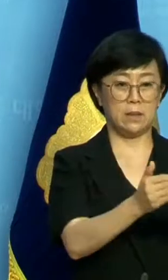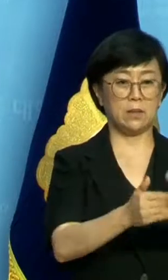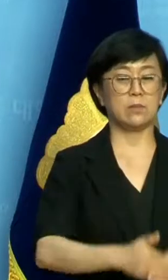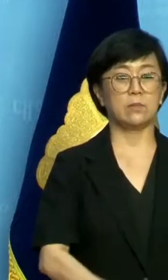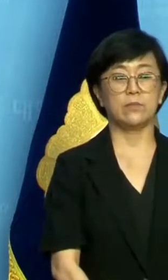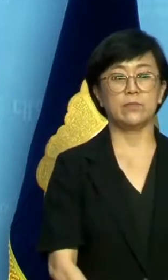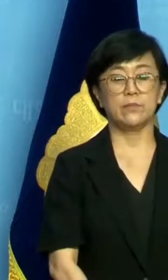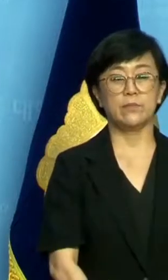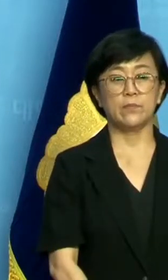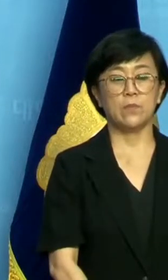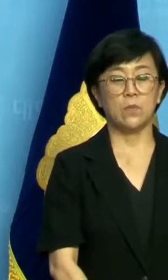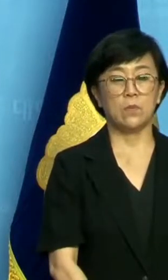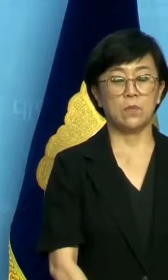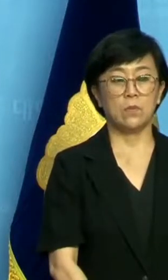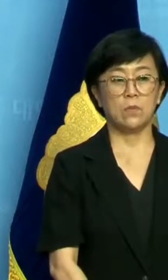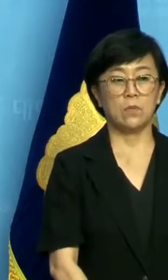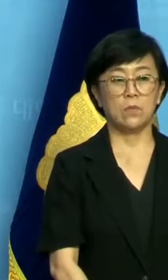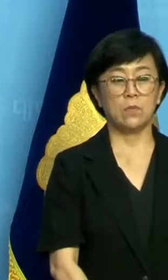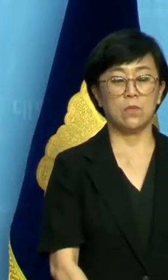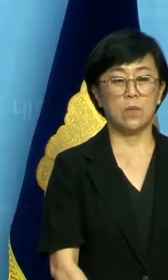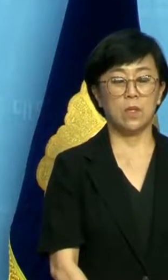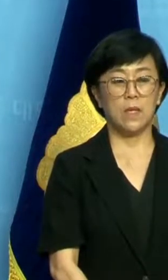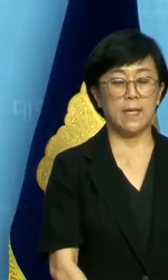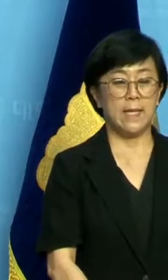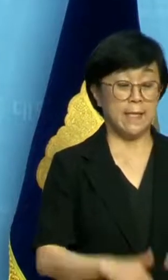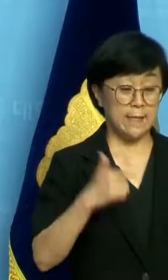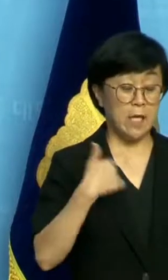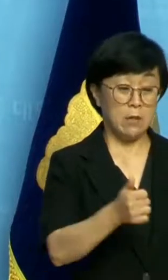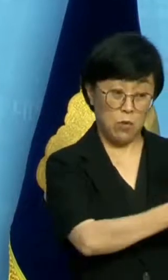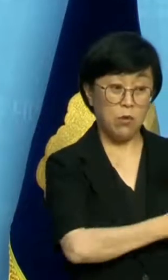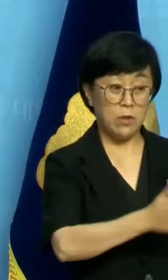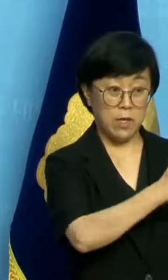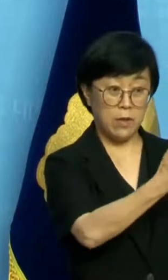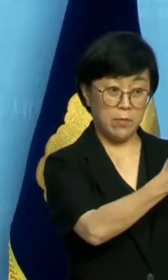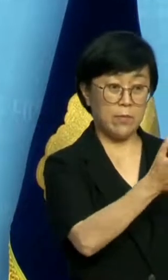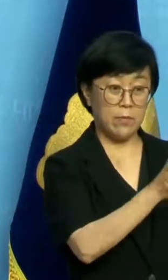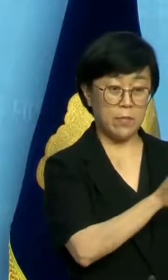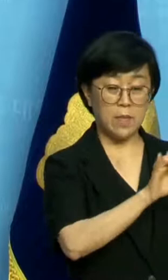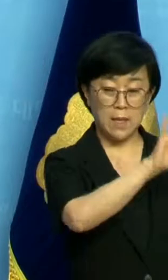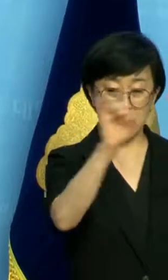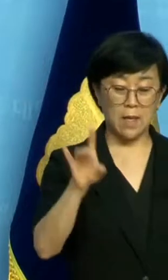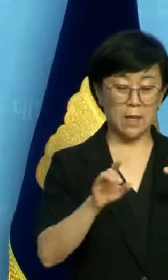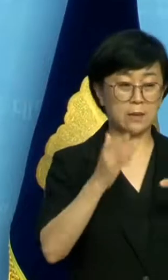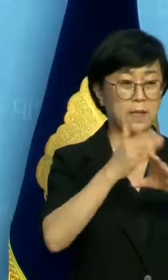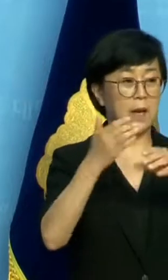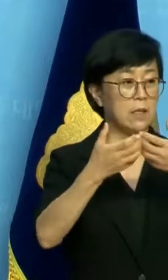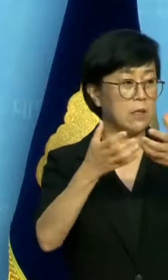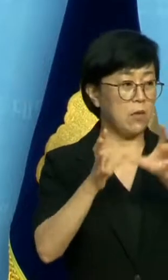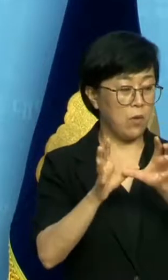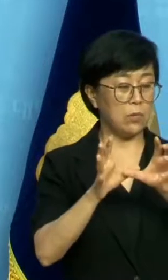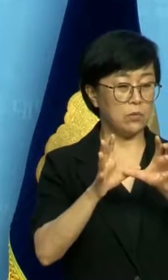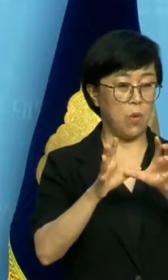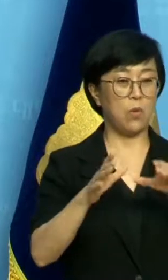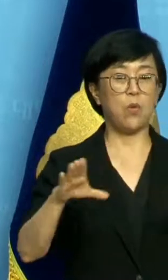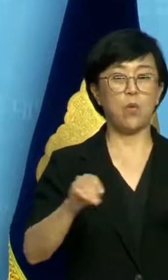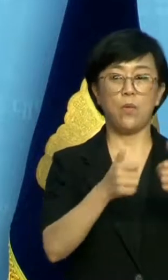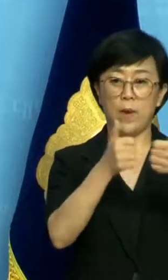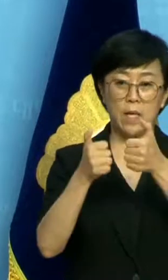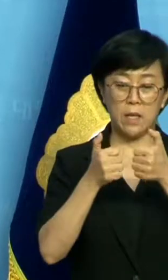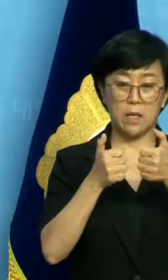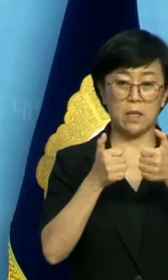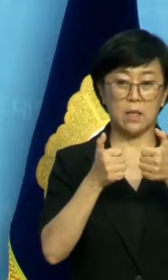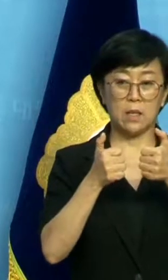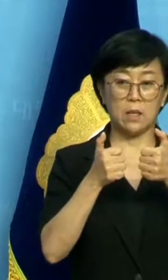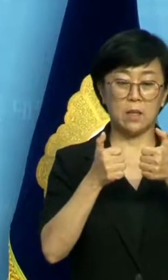이에 따라 상임위원회와 각 정당의 의원총회 등 회의를